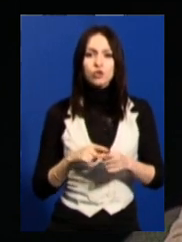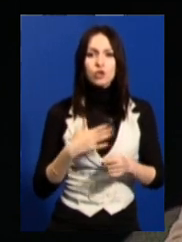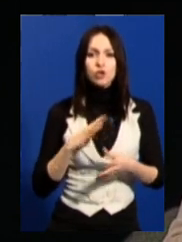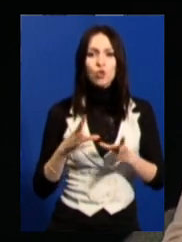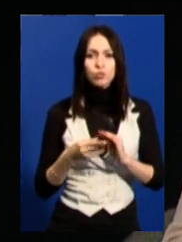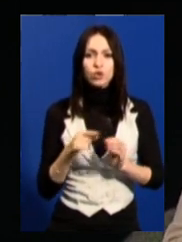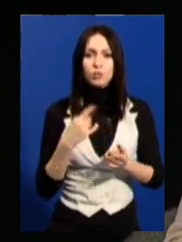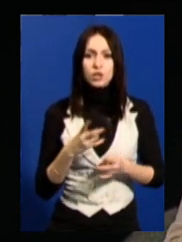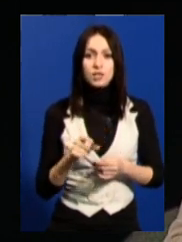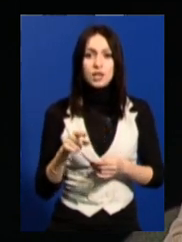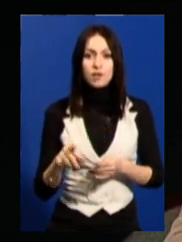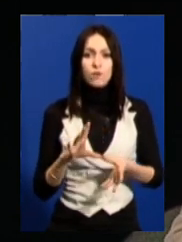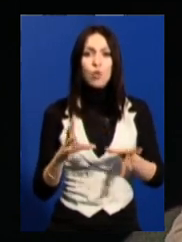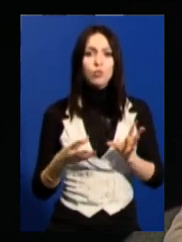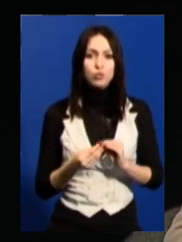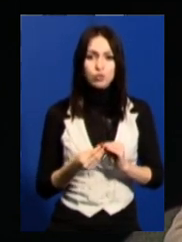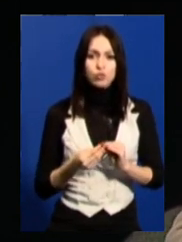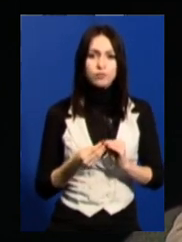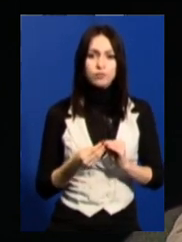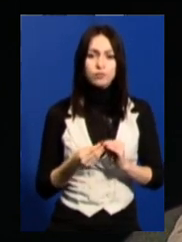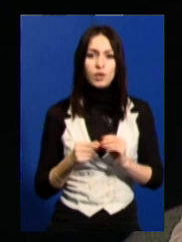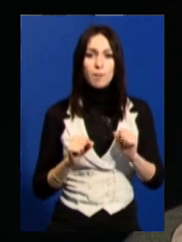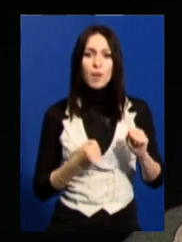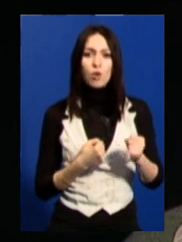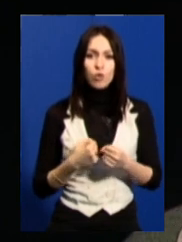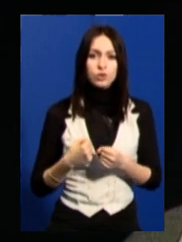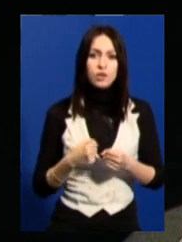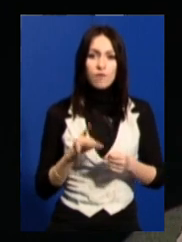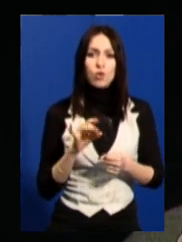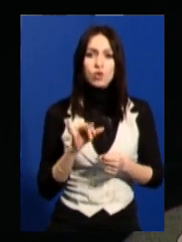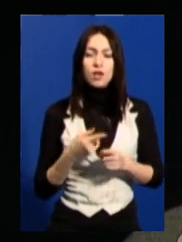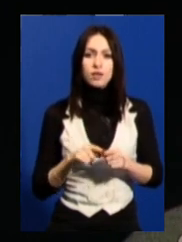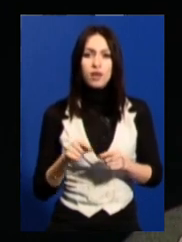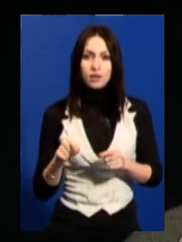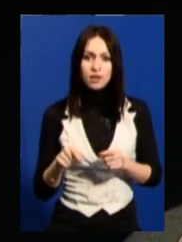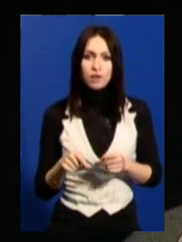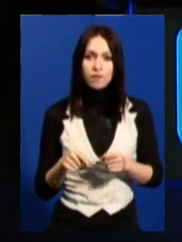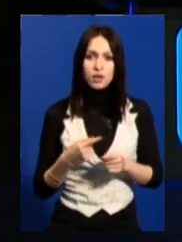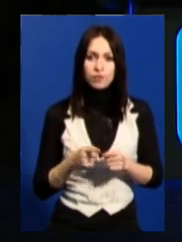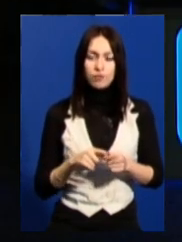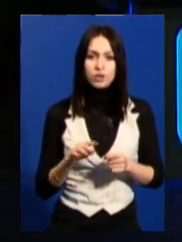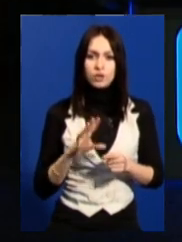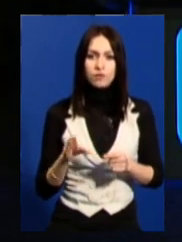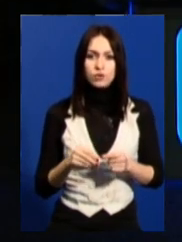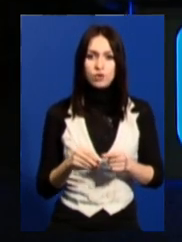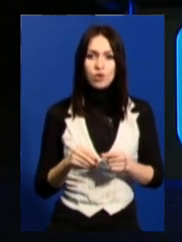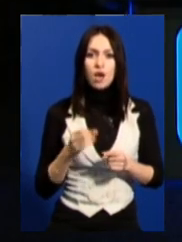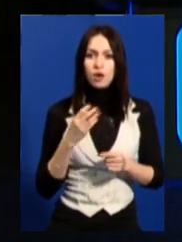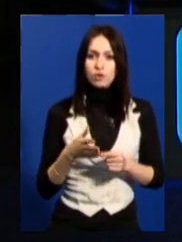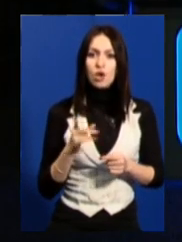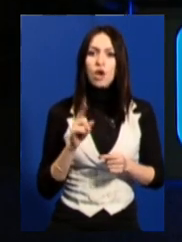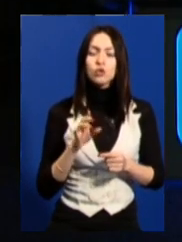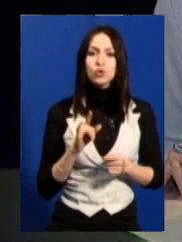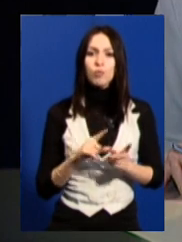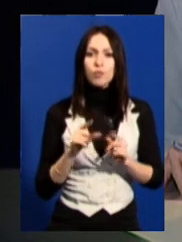і ми маємо за нього спільно якось боротися, от заради цього, мабуть, ці речі. Ілля, що повезли діти